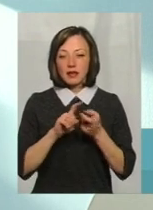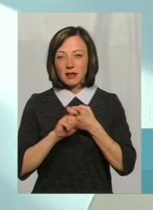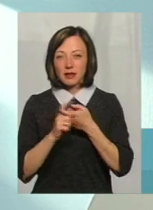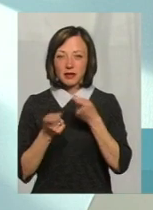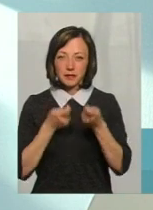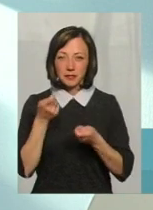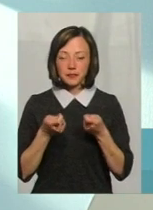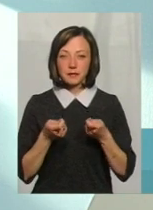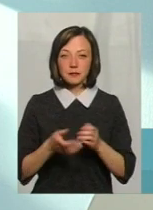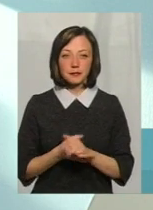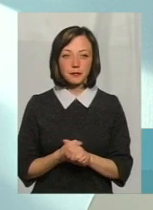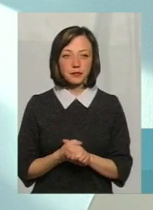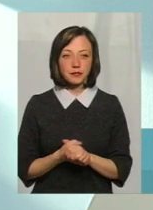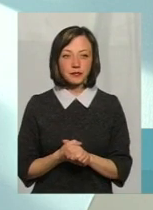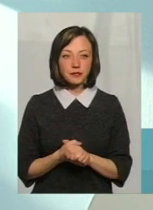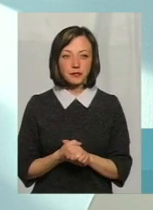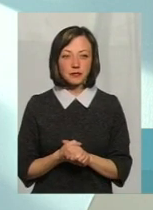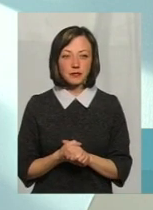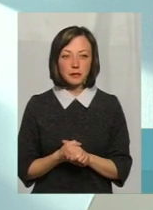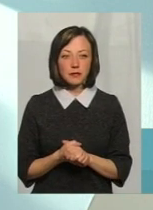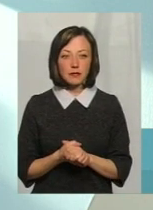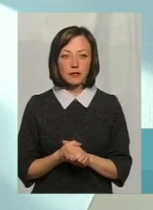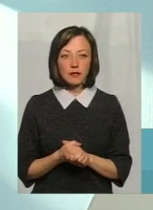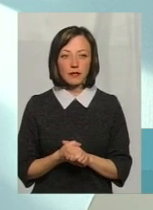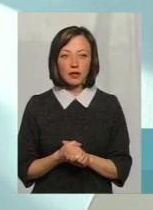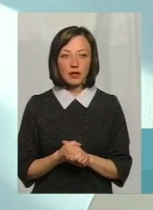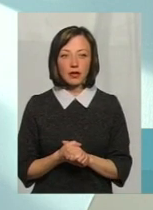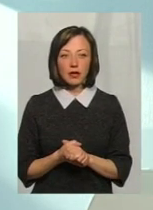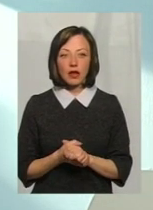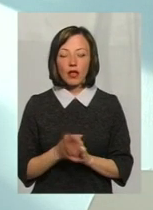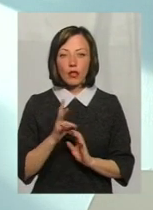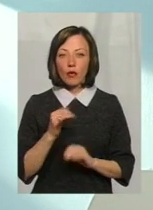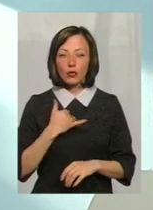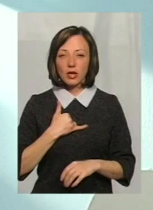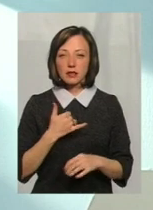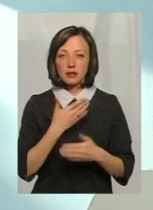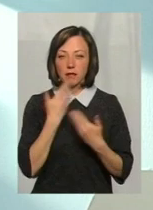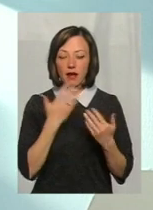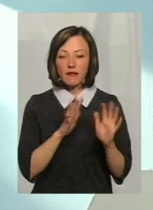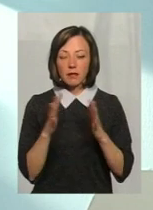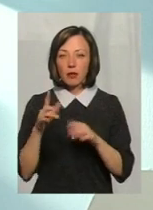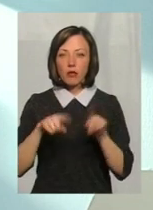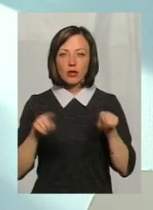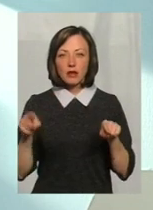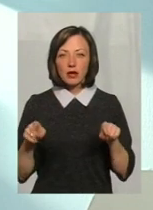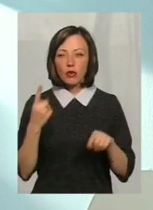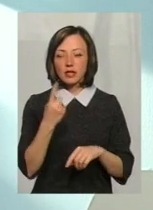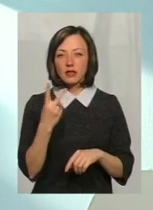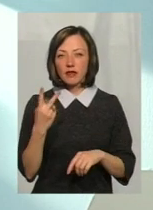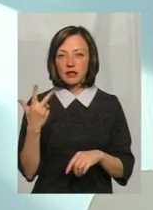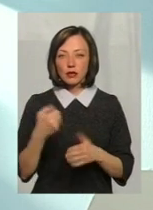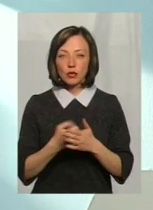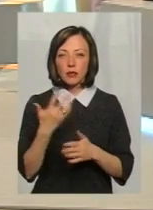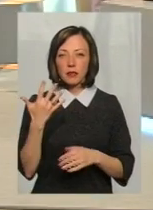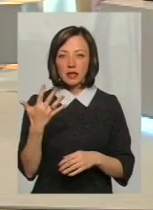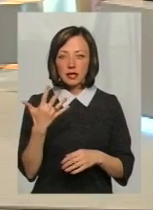і самим інфекційним процесом інших тих захворювань. Але в нас немає випадків. Поодинокі, буквально один, два, три, до